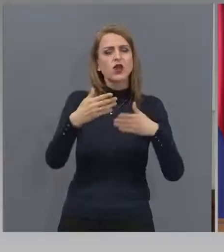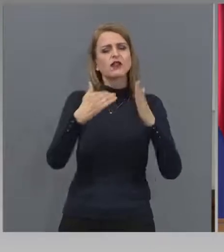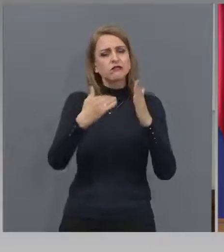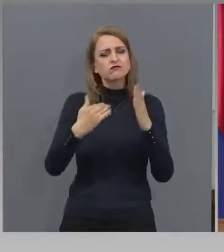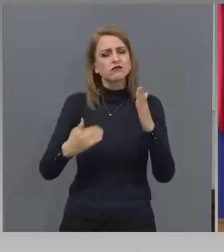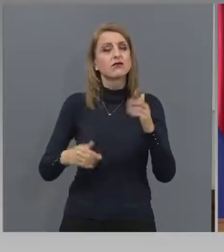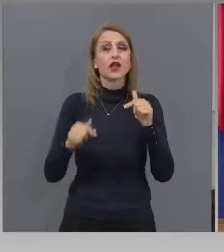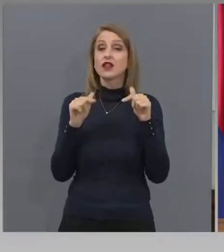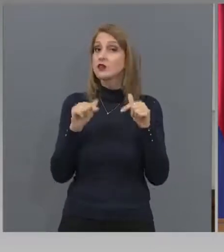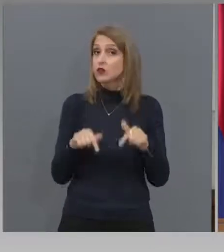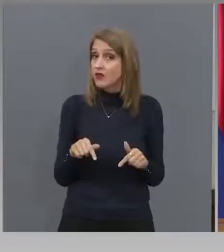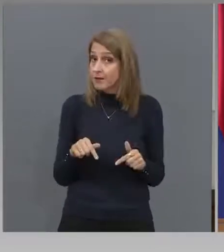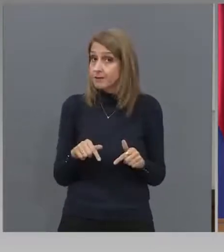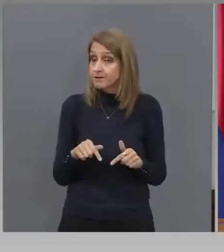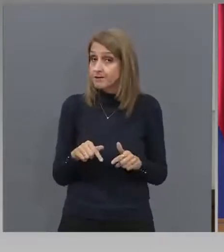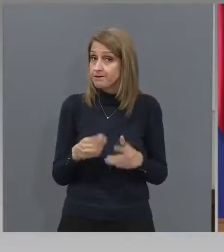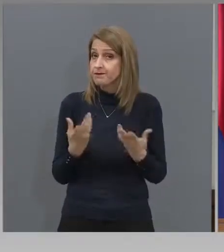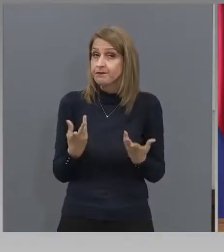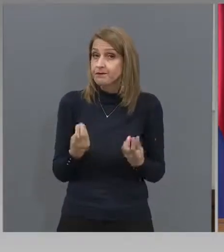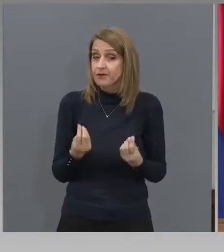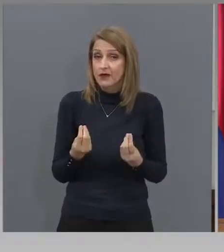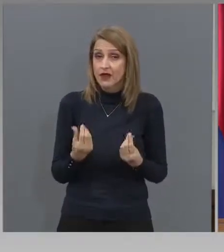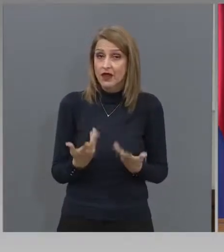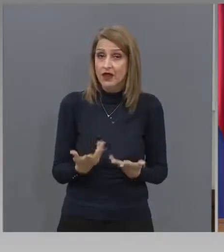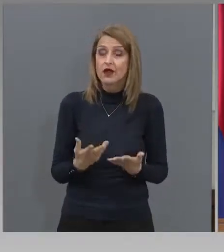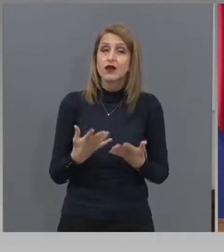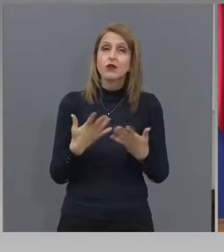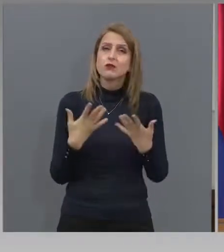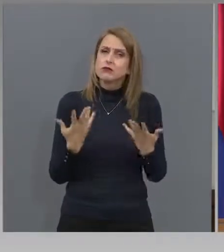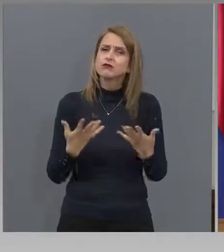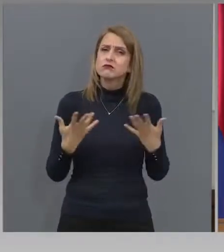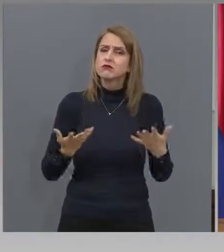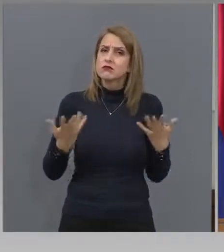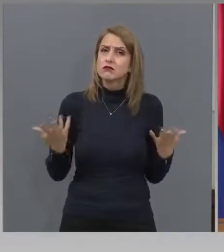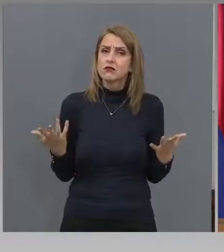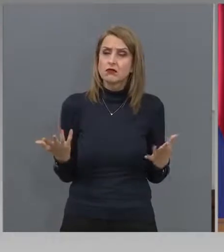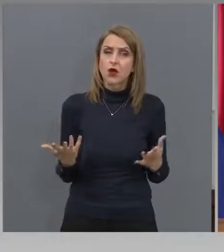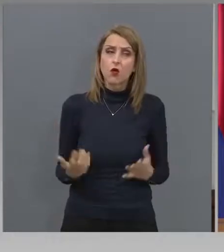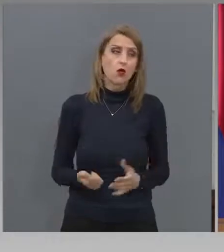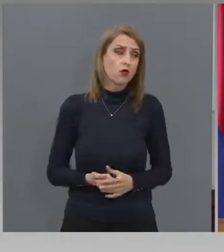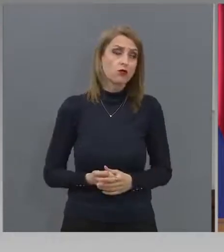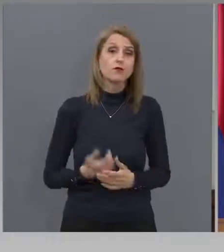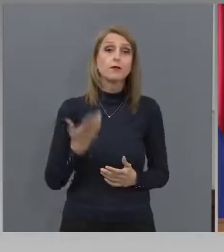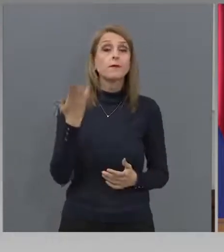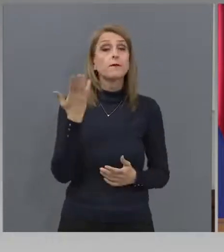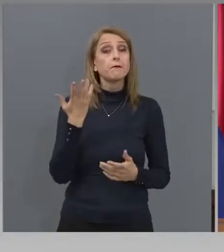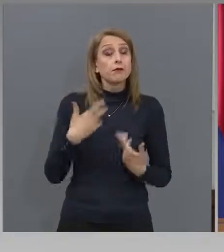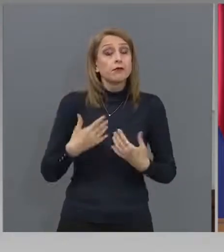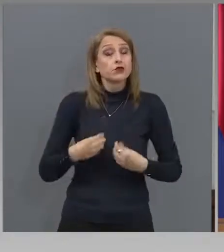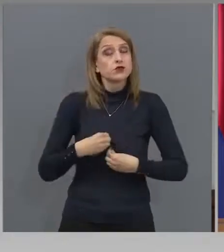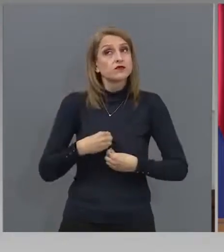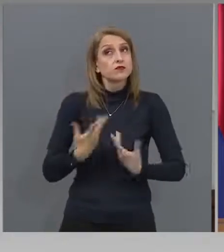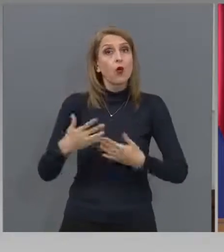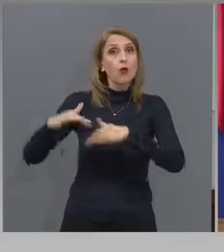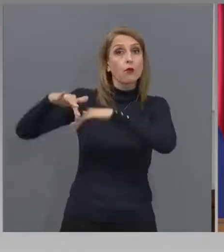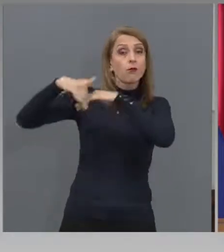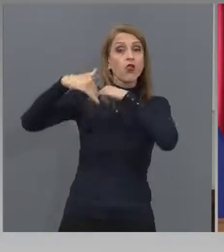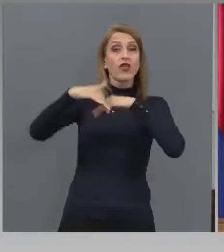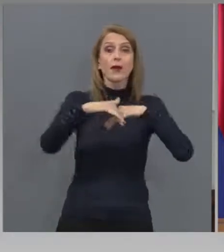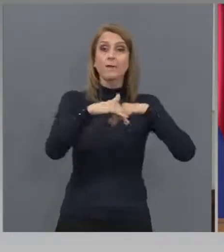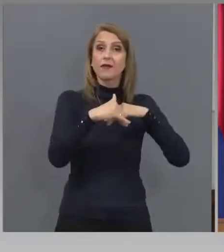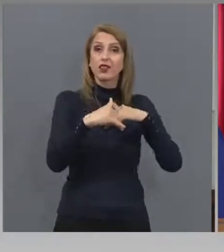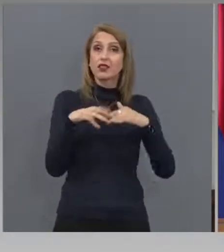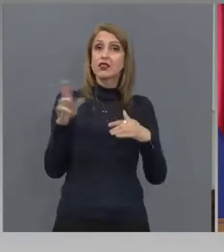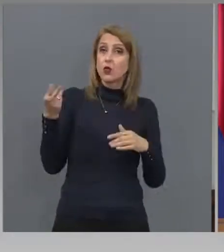Така че, много бях подкрепен и от много други колеги, защото